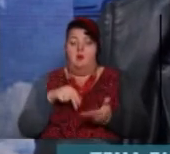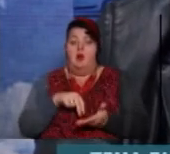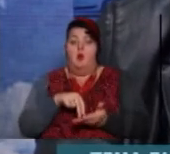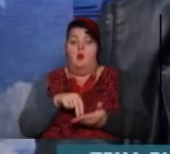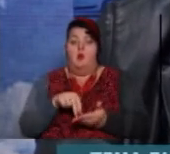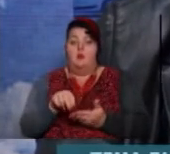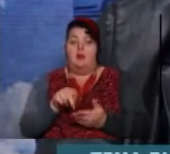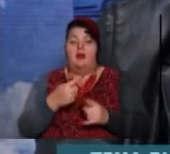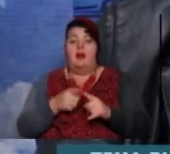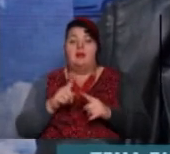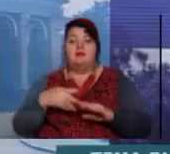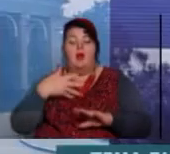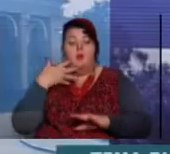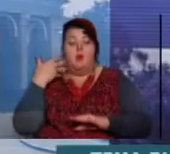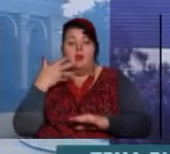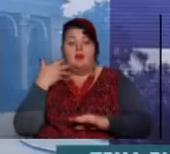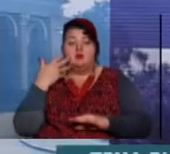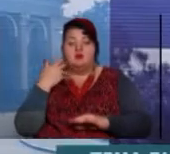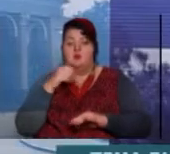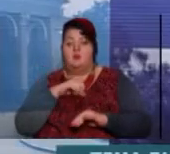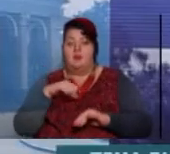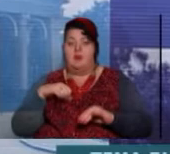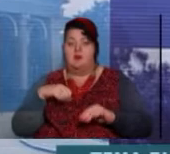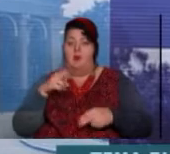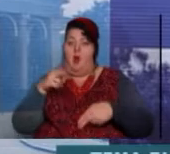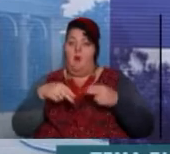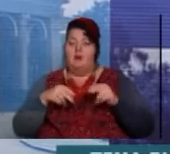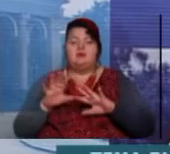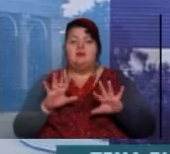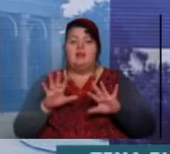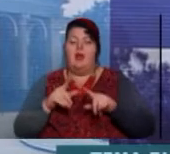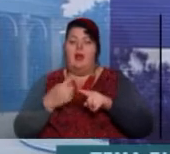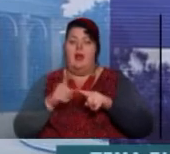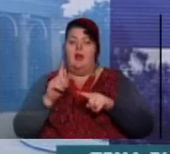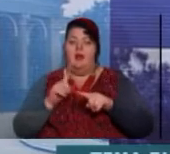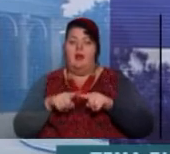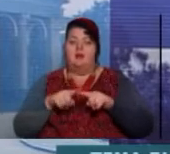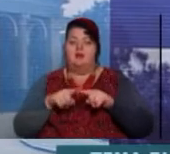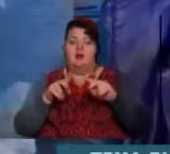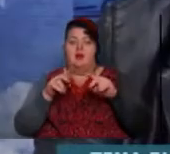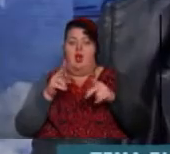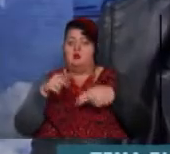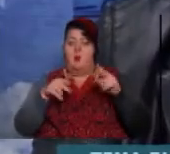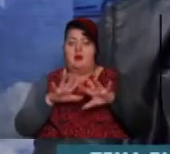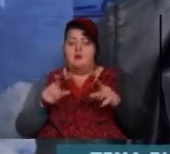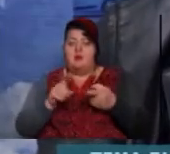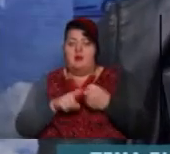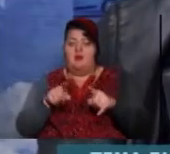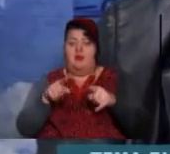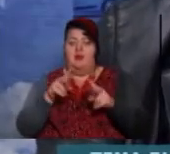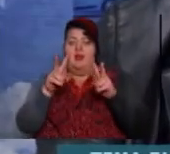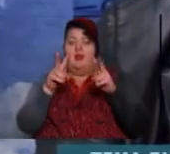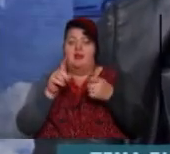Це полегшує саме операційний чи післяопераційний Ні. Це абсолютно з операцією не зв'язано, це зв'язано з